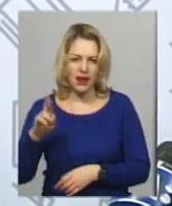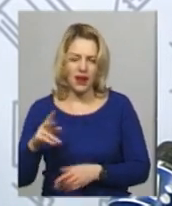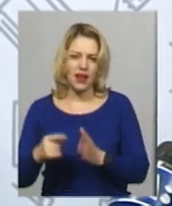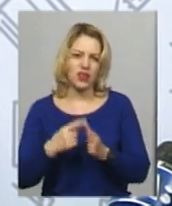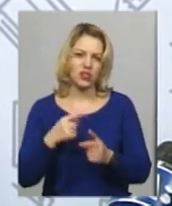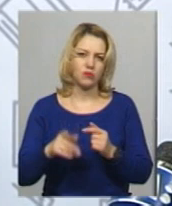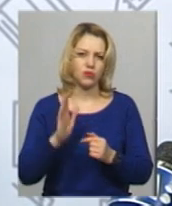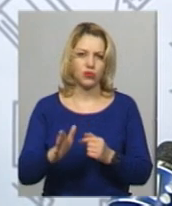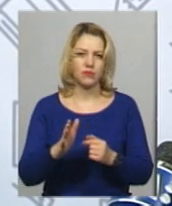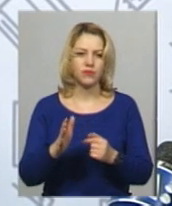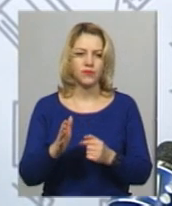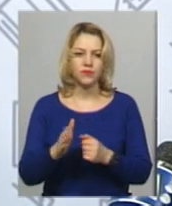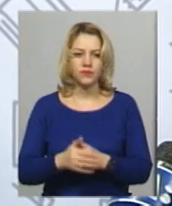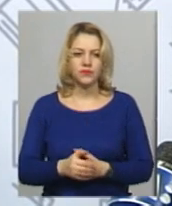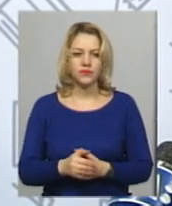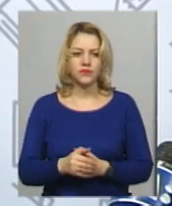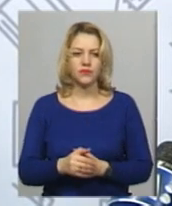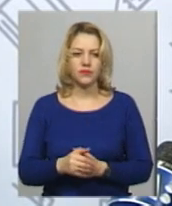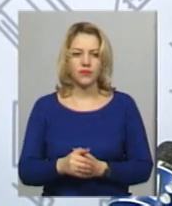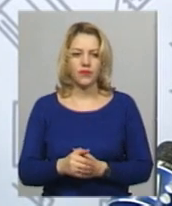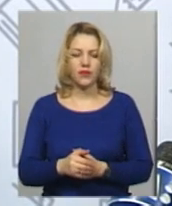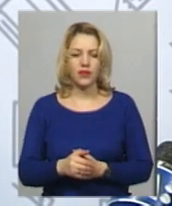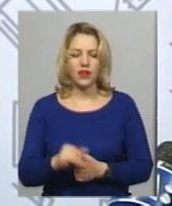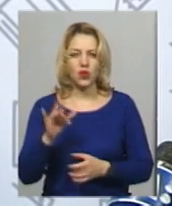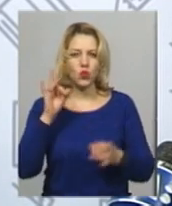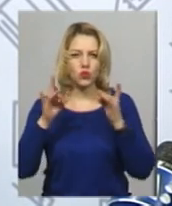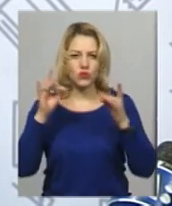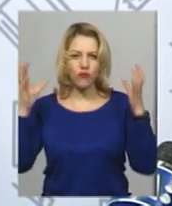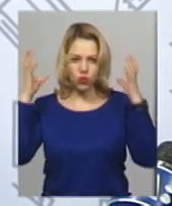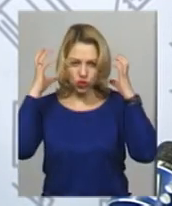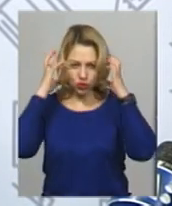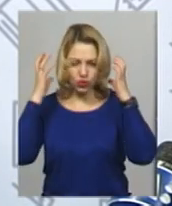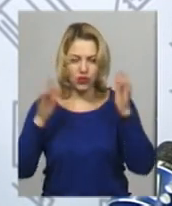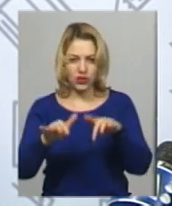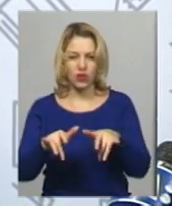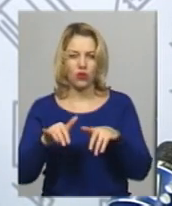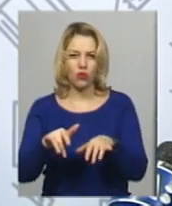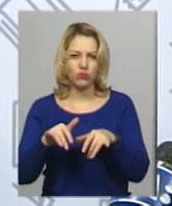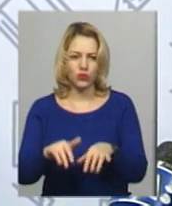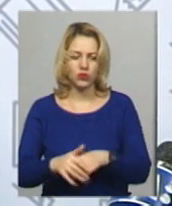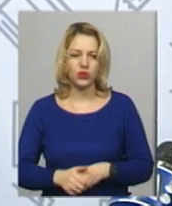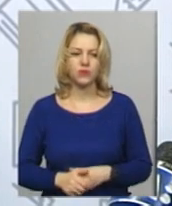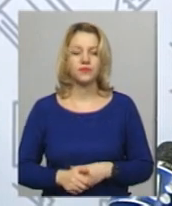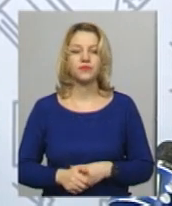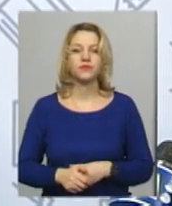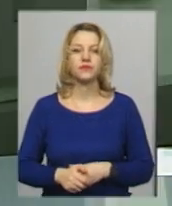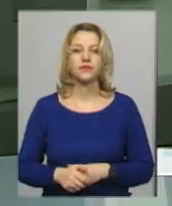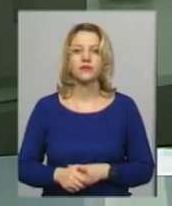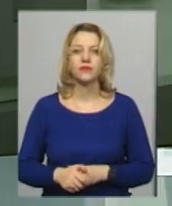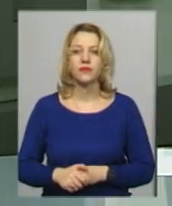проходити і озвучувати її будуть за допомогою комп'ютерного засобу.